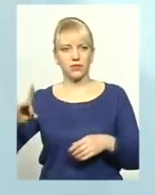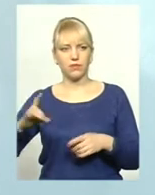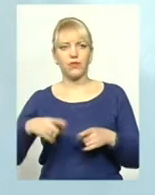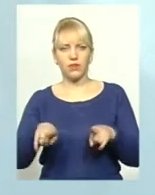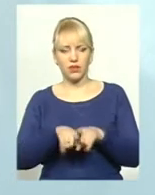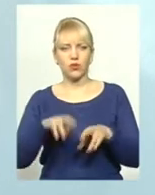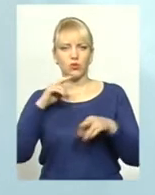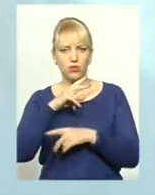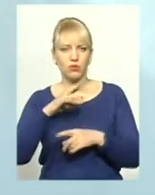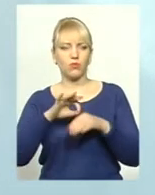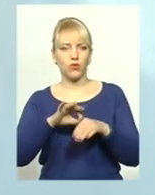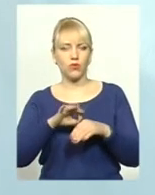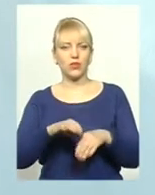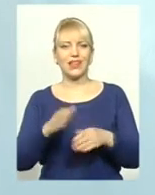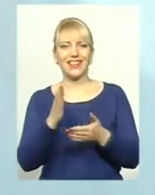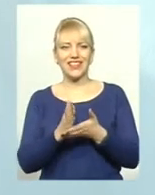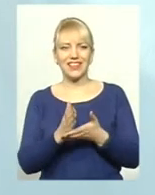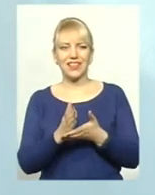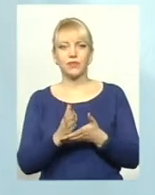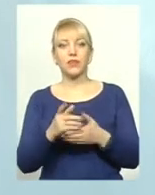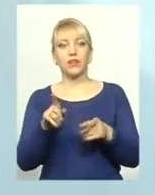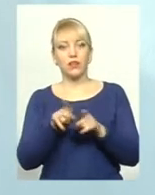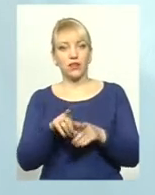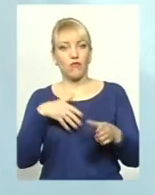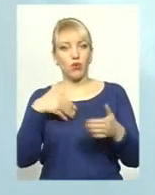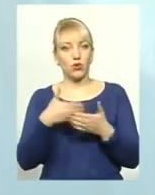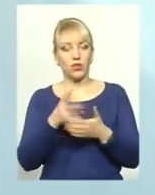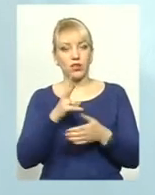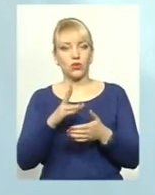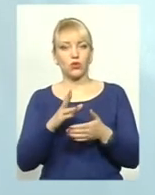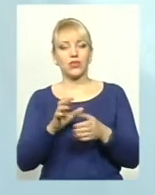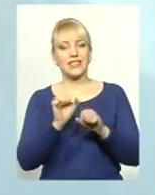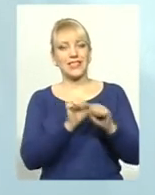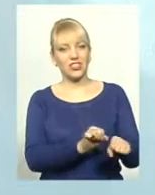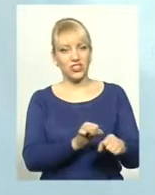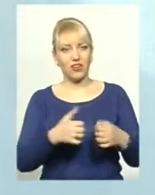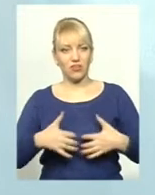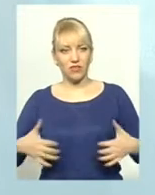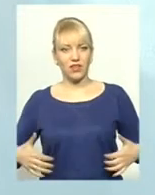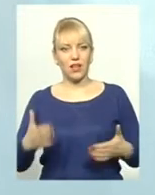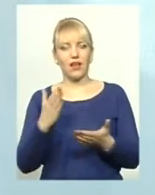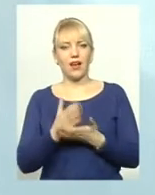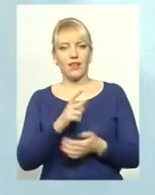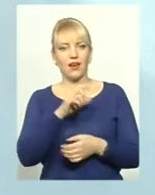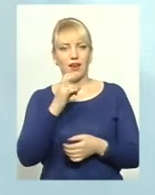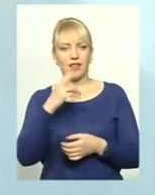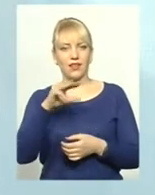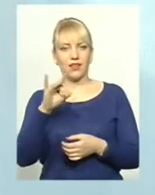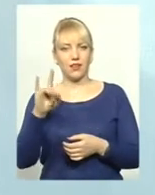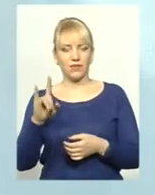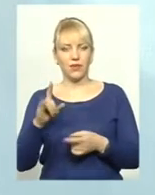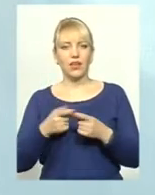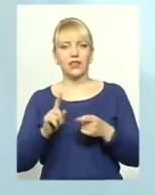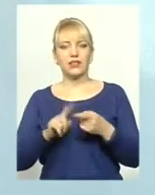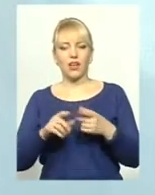такі отруєння приходять. Чому? Є, отак як є волонтери, які захищають тварин, є певна група дохантерів. Це люди, які, вони